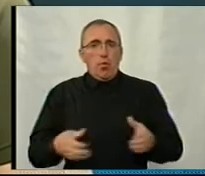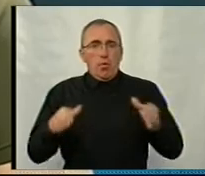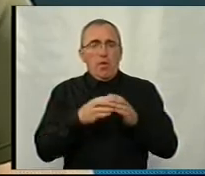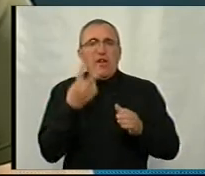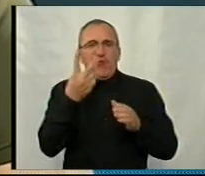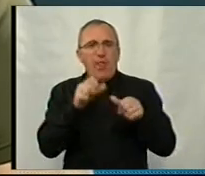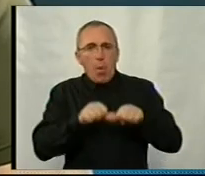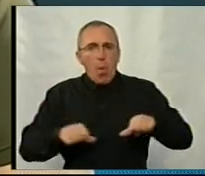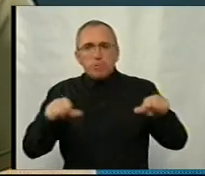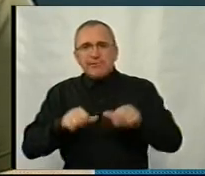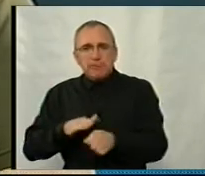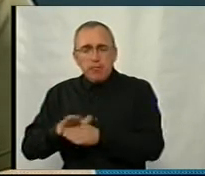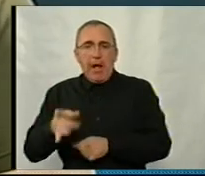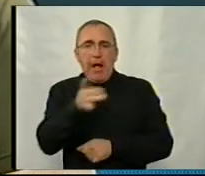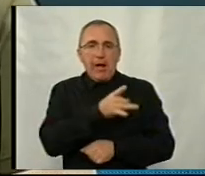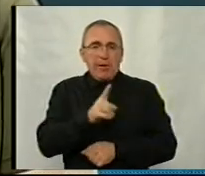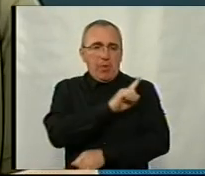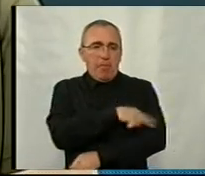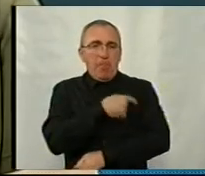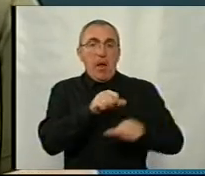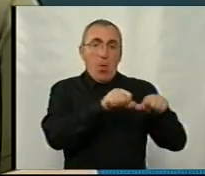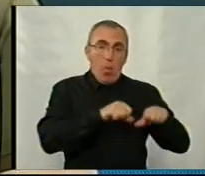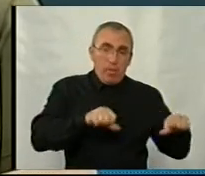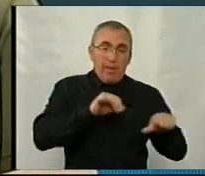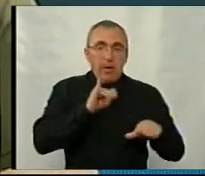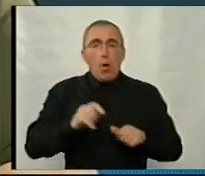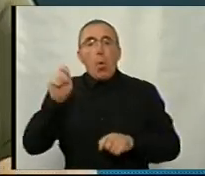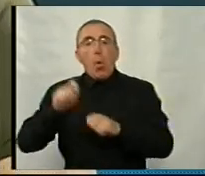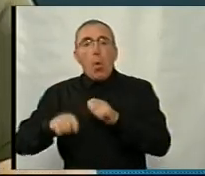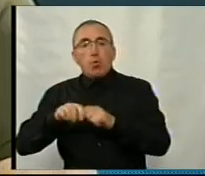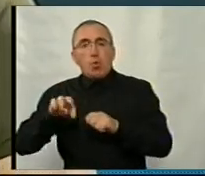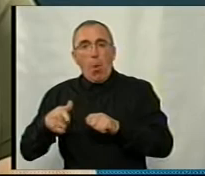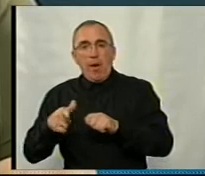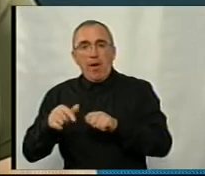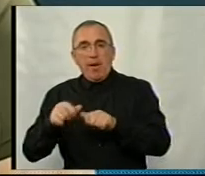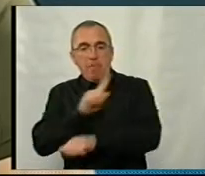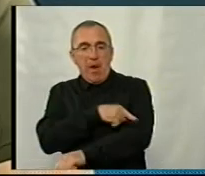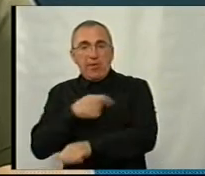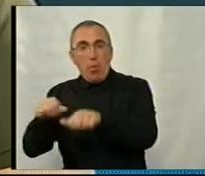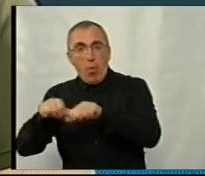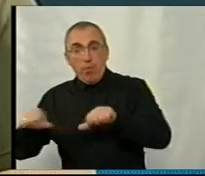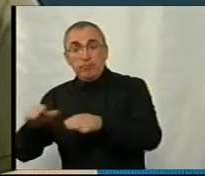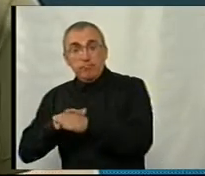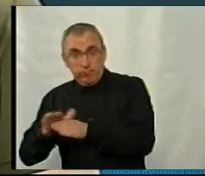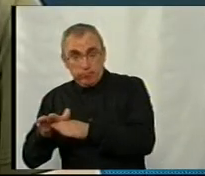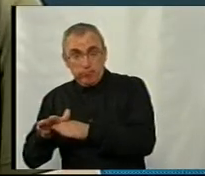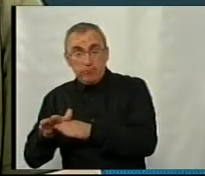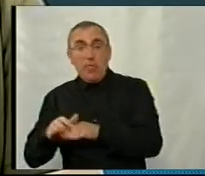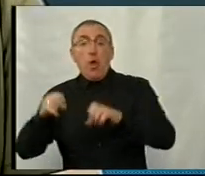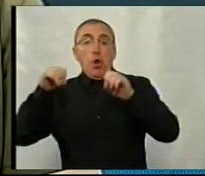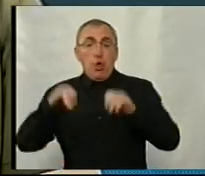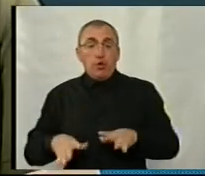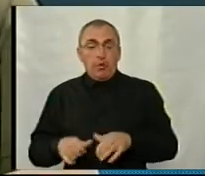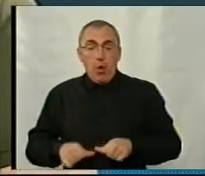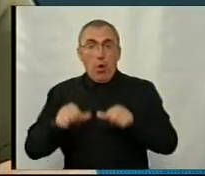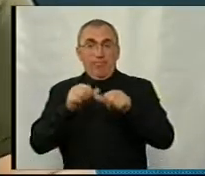комісії – районну медичну комісію і контрольну медичну комісію. І лише тоді відбувається рішення призовної